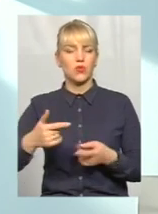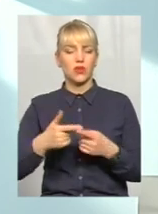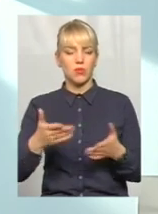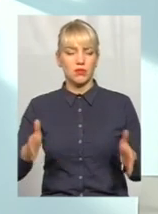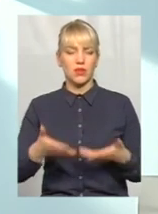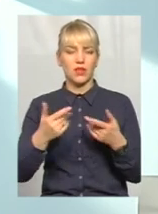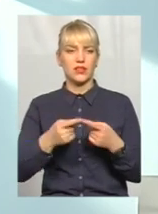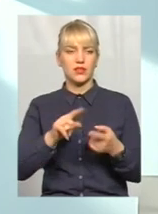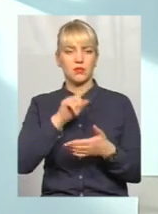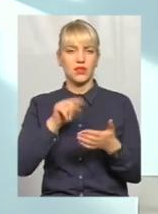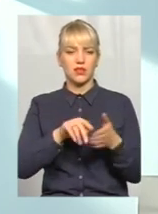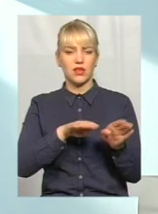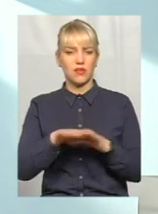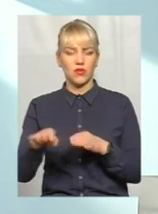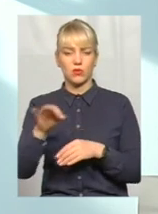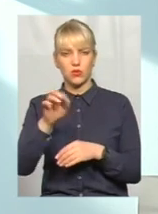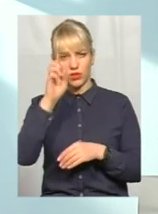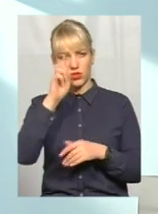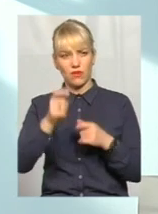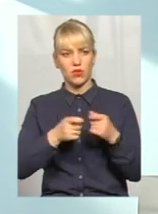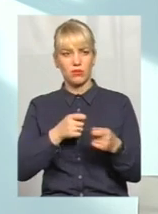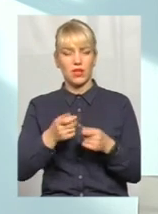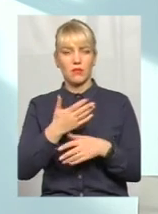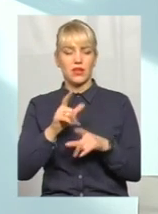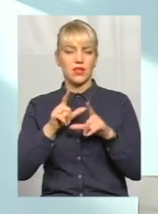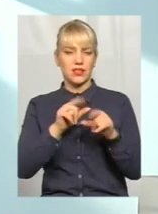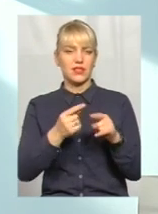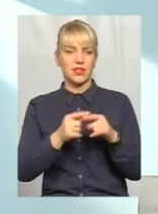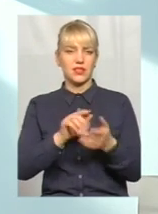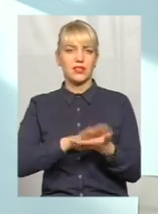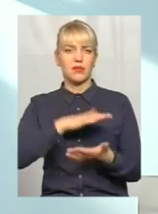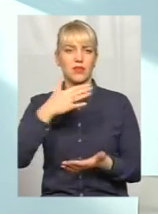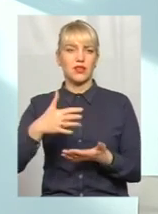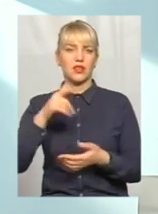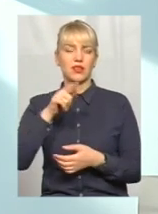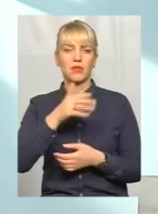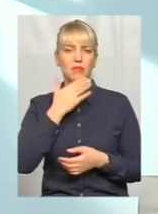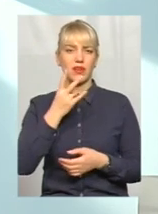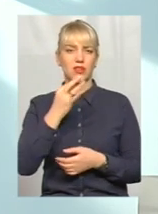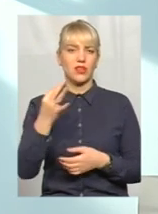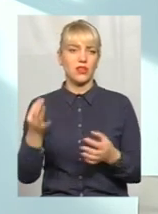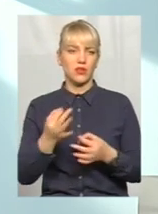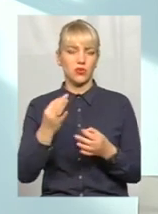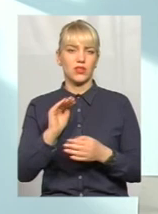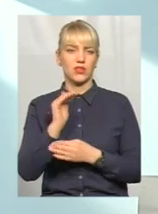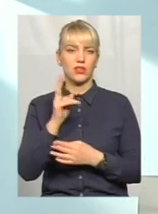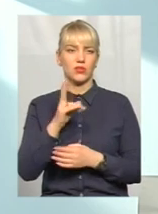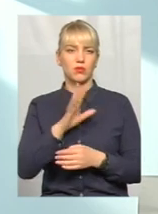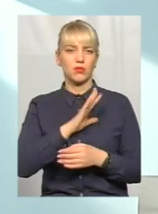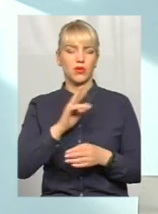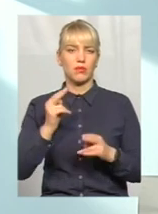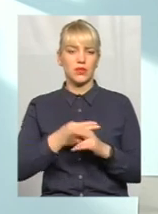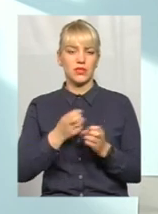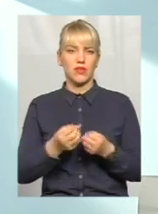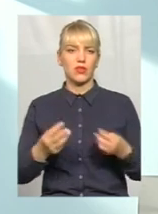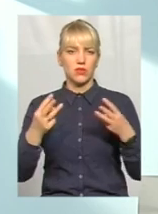голови обласної державної адміністрації. Ми їздили туди на ті смітники, там нема жодної дитини, яка була без свідоцтва, без